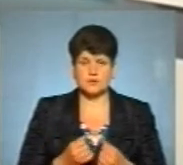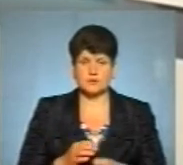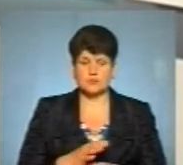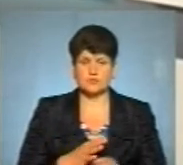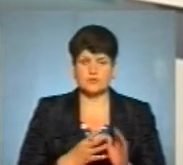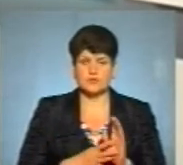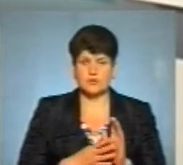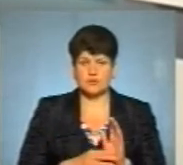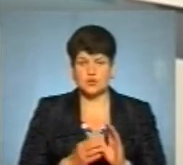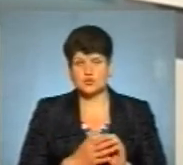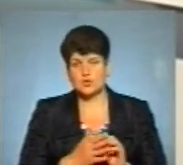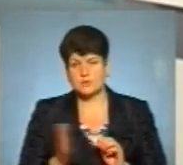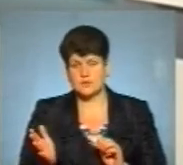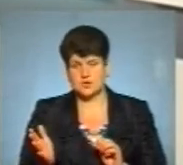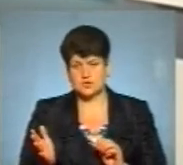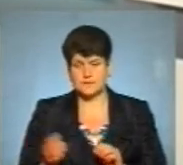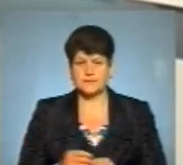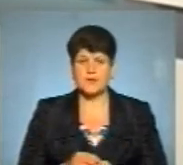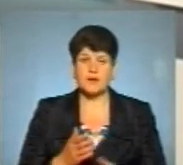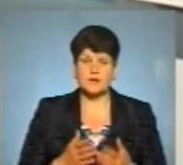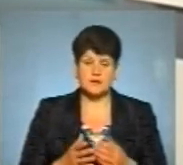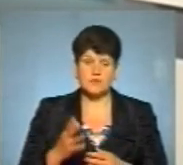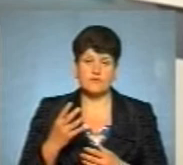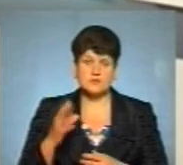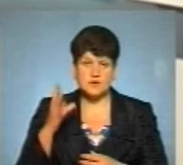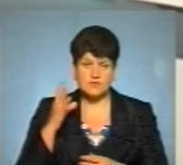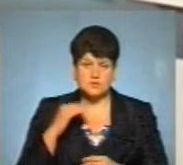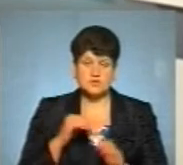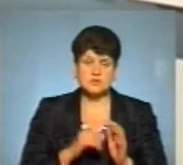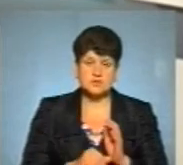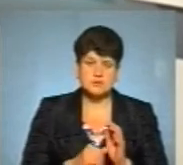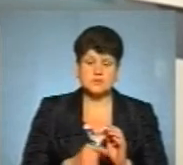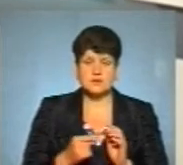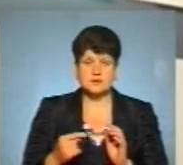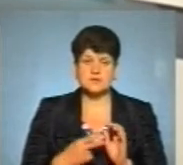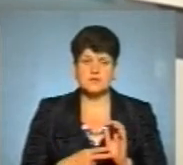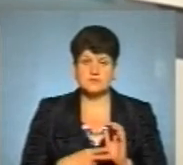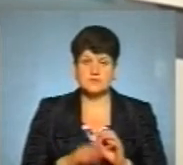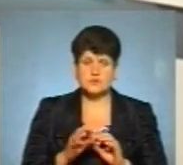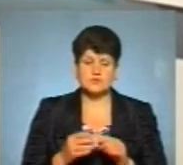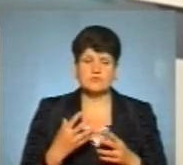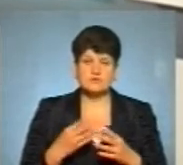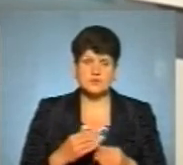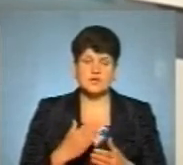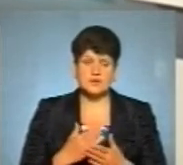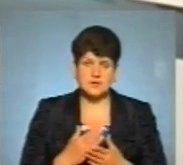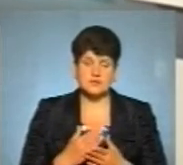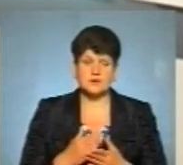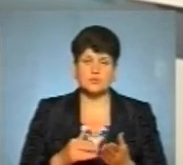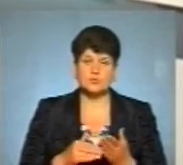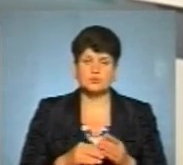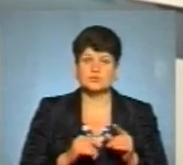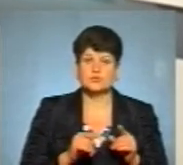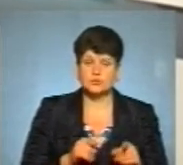90 і більше. Але вже рахується, що 60-70% вже є за порукою того, що